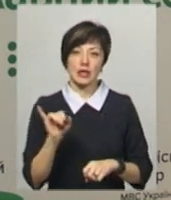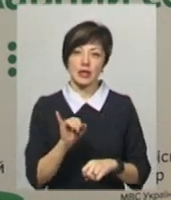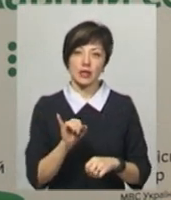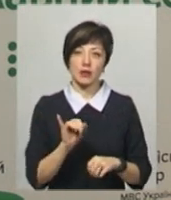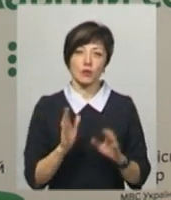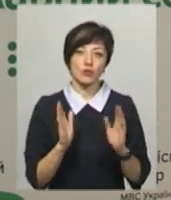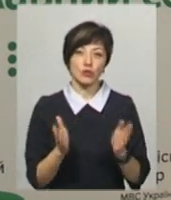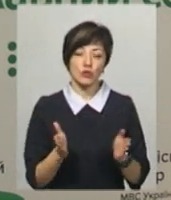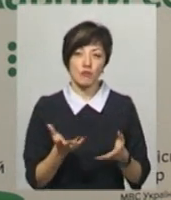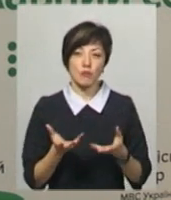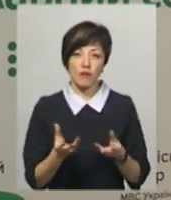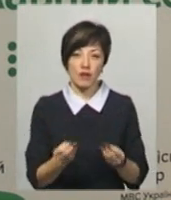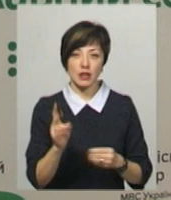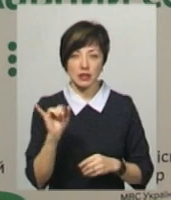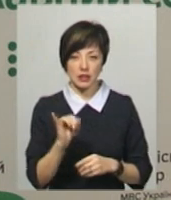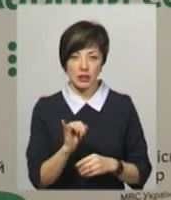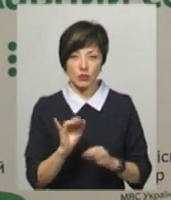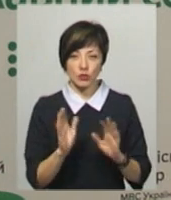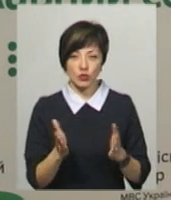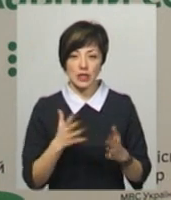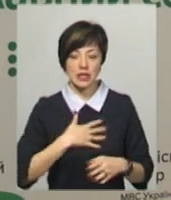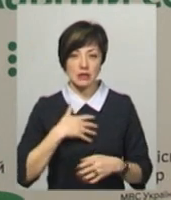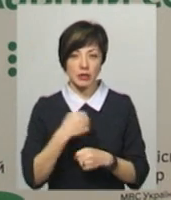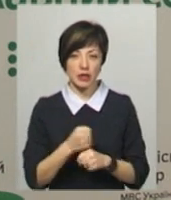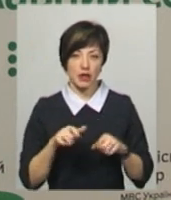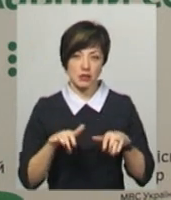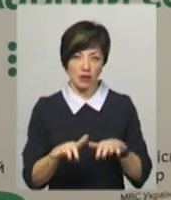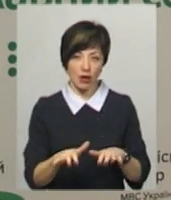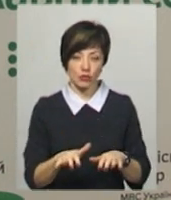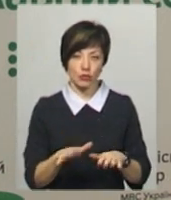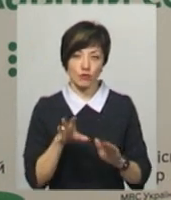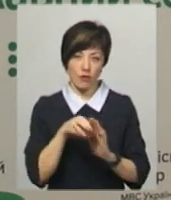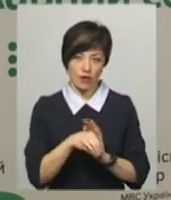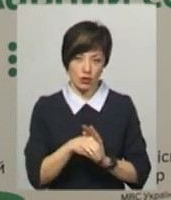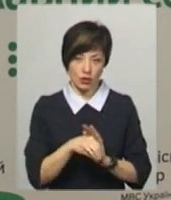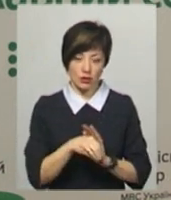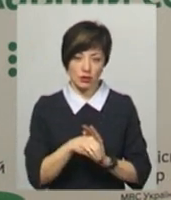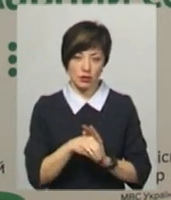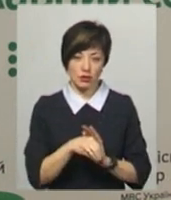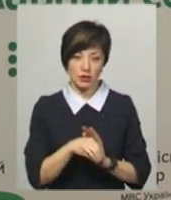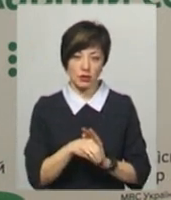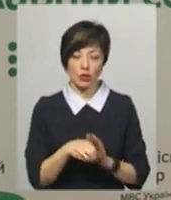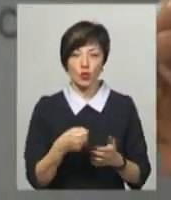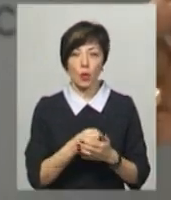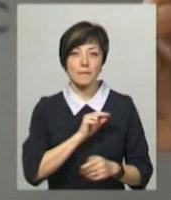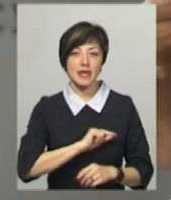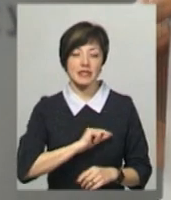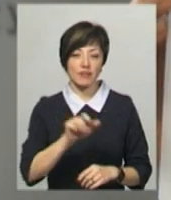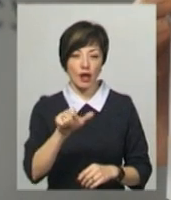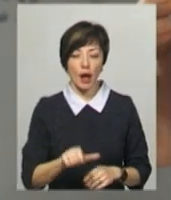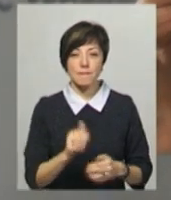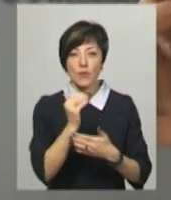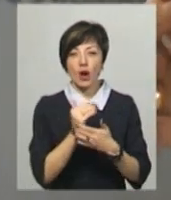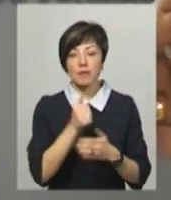якісь будуть впливати і якісь будуть дисциплінарні заходи впроваджуватися до працівника. Програма